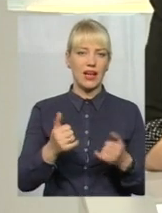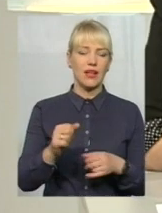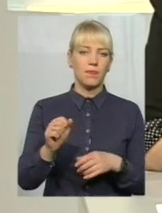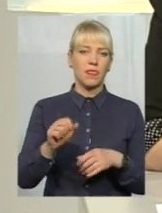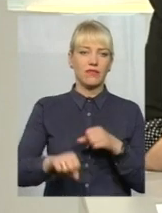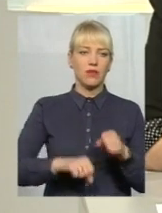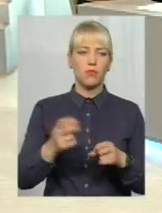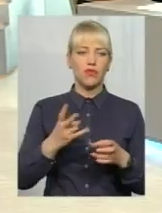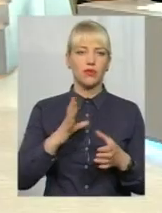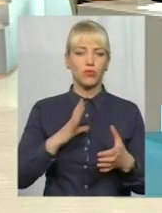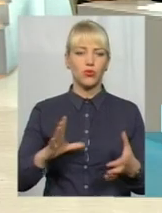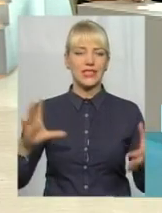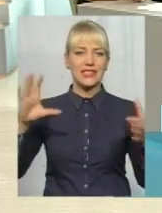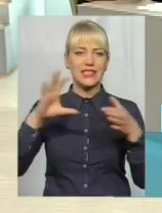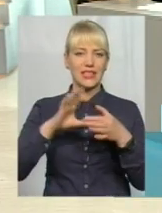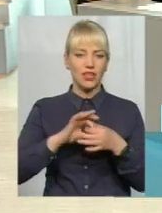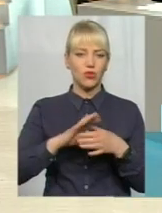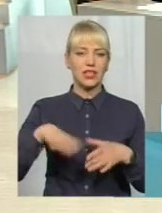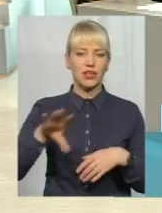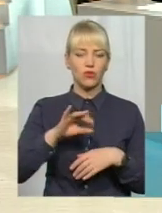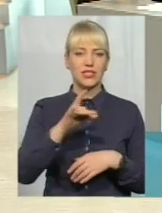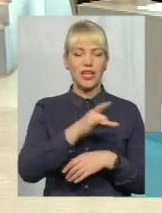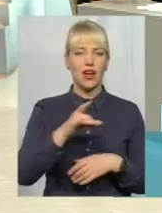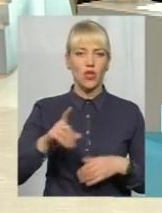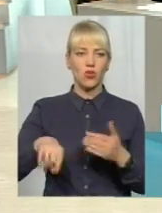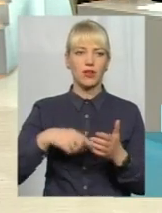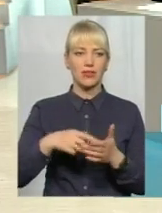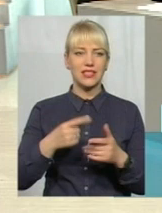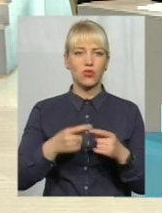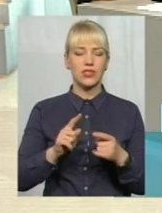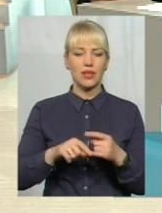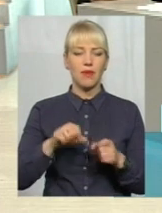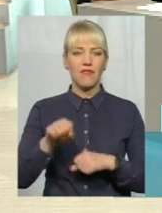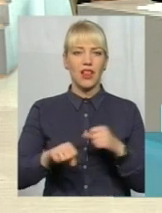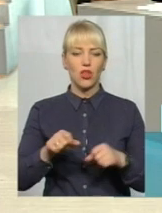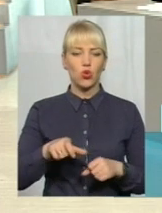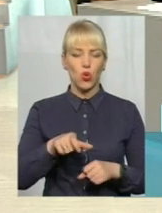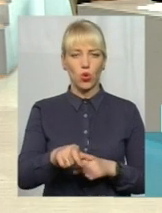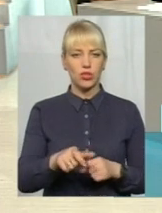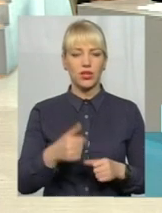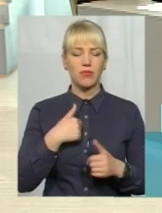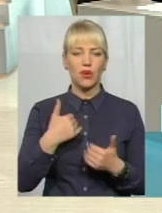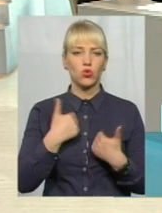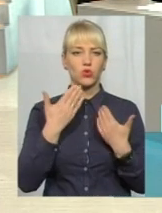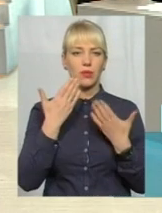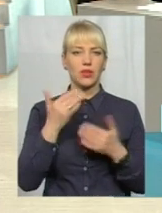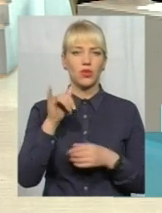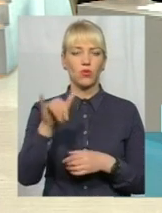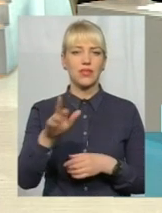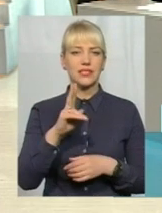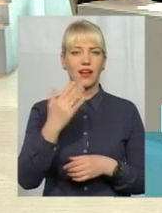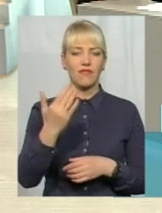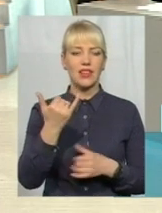'єднувати усі мікрорайони міста цими доріжками. То я зараз хочу спочатку вас, пане Василю, запитати, як ви на сьогодні